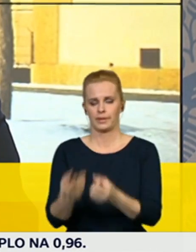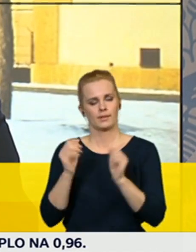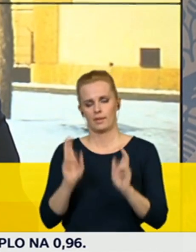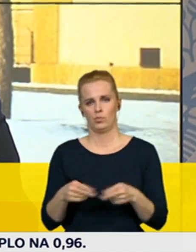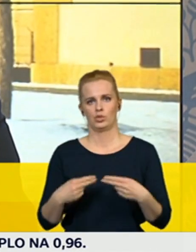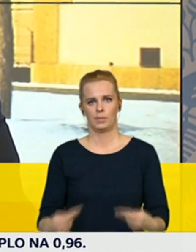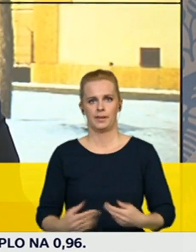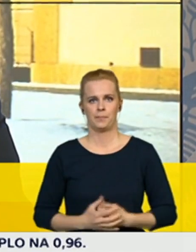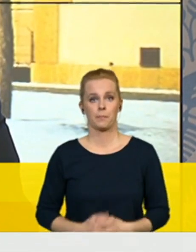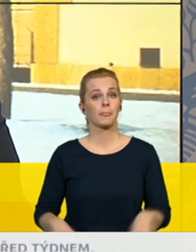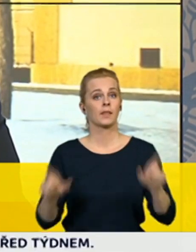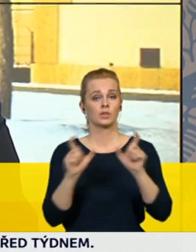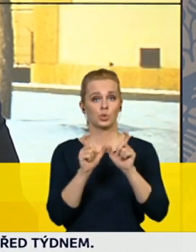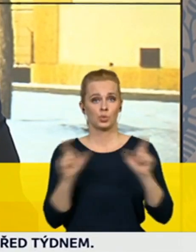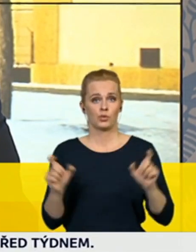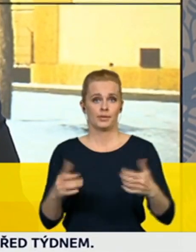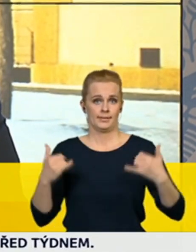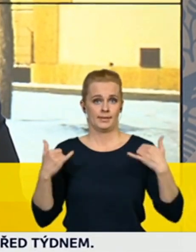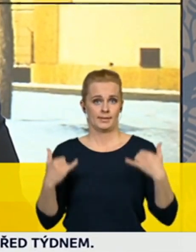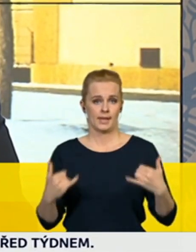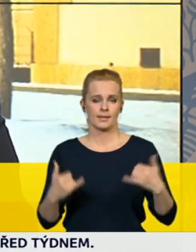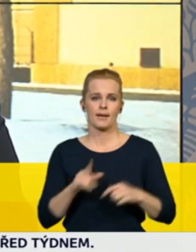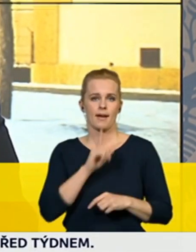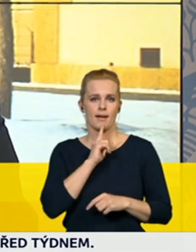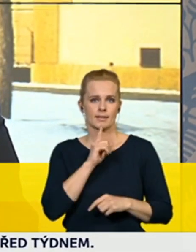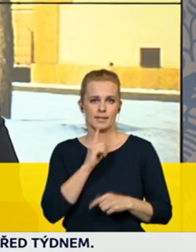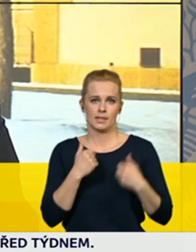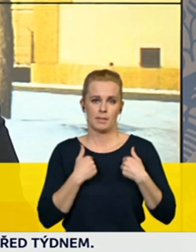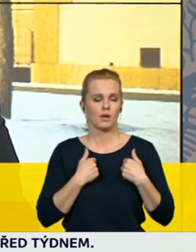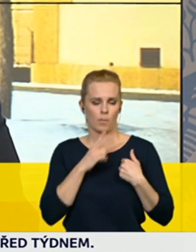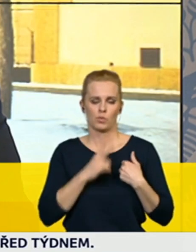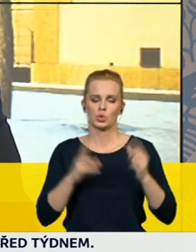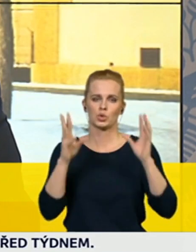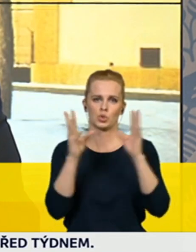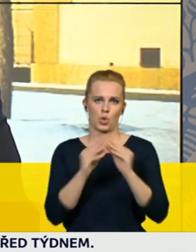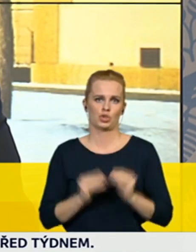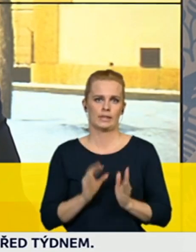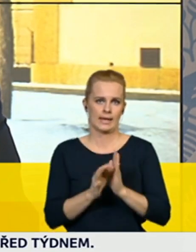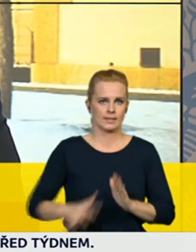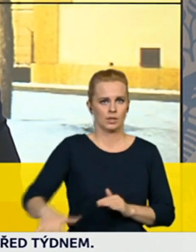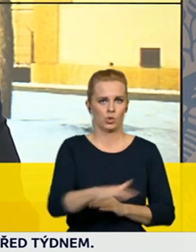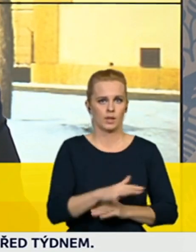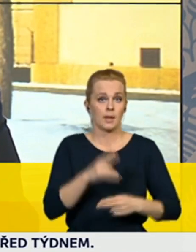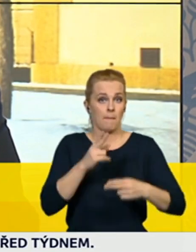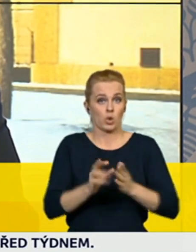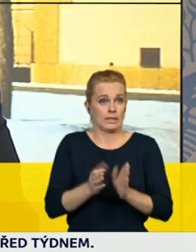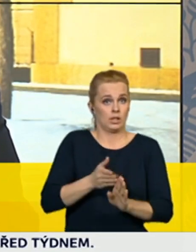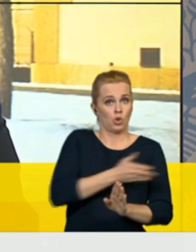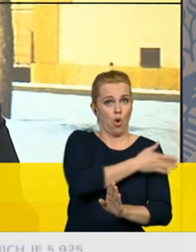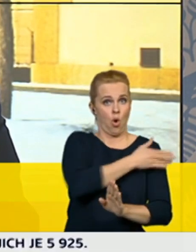dovolit z toho důvodu, že jsme asi v nejsložitější situaci za tu poslední dobu z hlediska